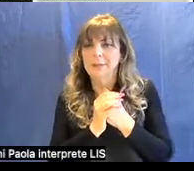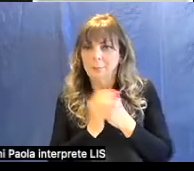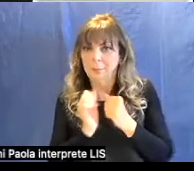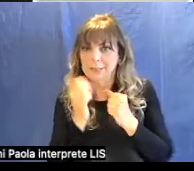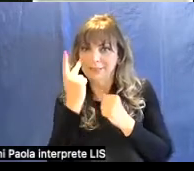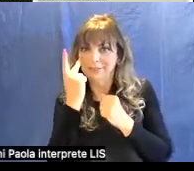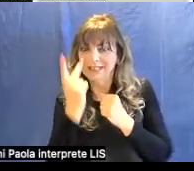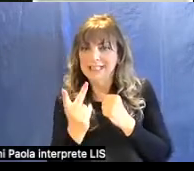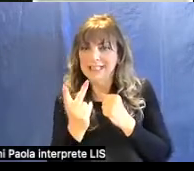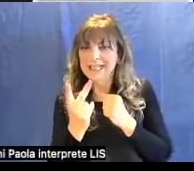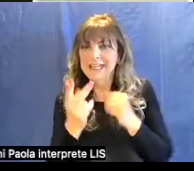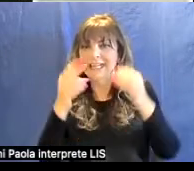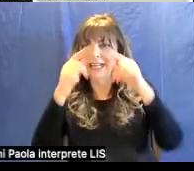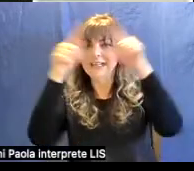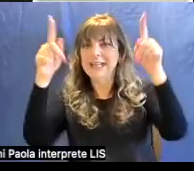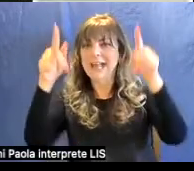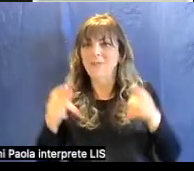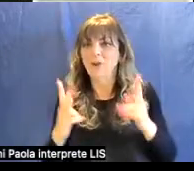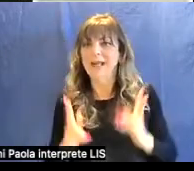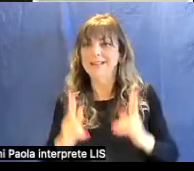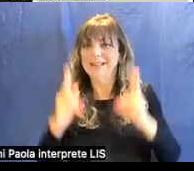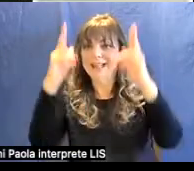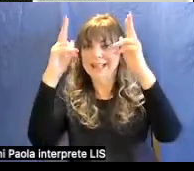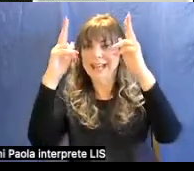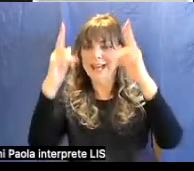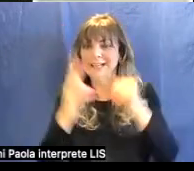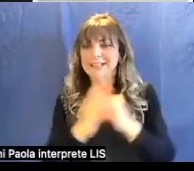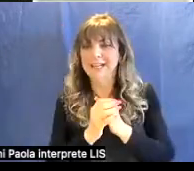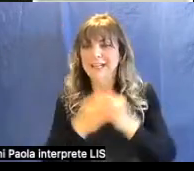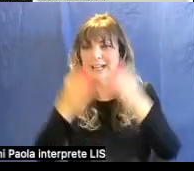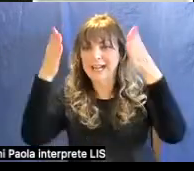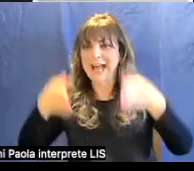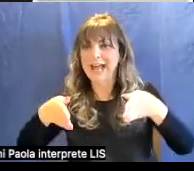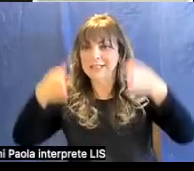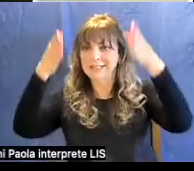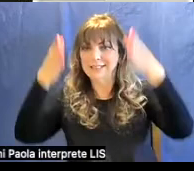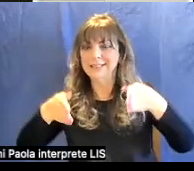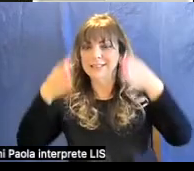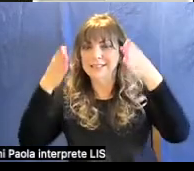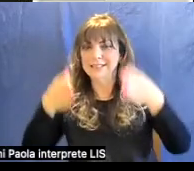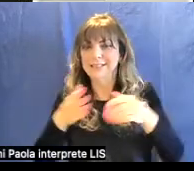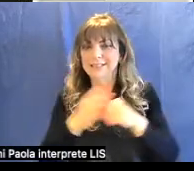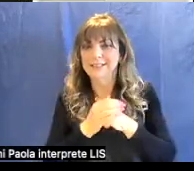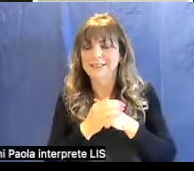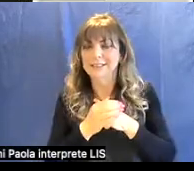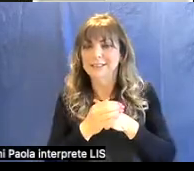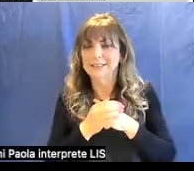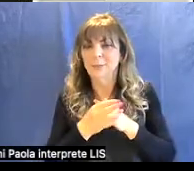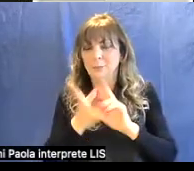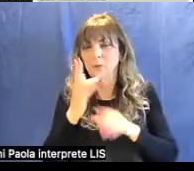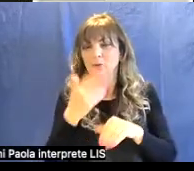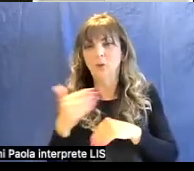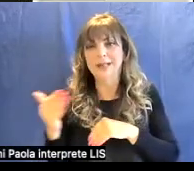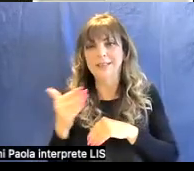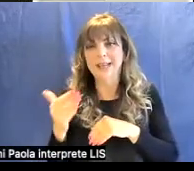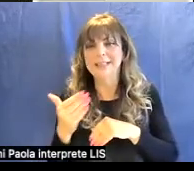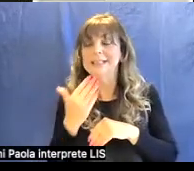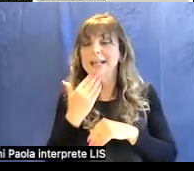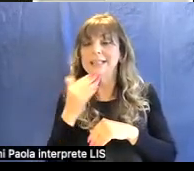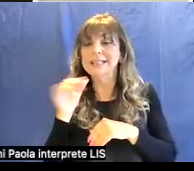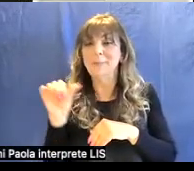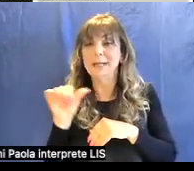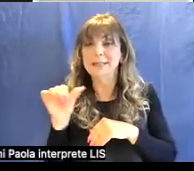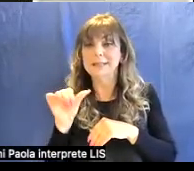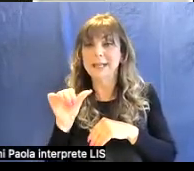vedere la tavola è stata tagliata ai lati vedete specialmente sulla destra questo San Sebastiano si